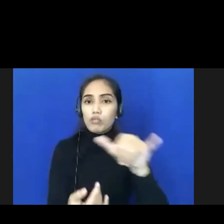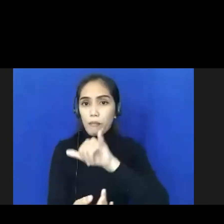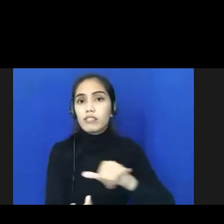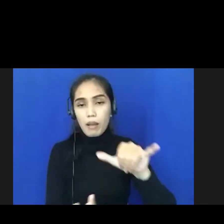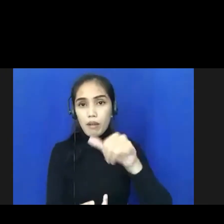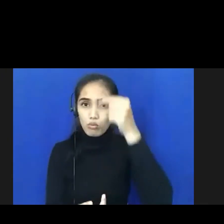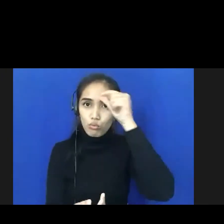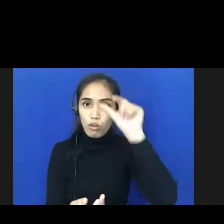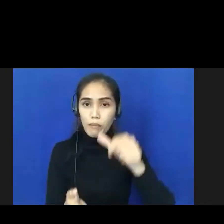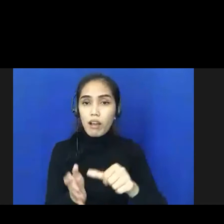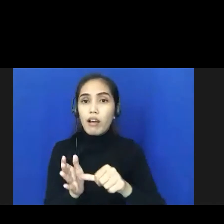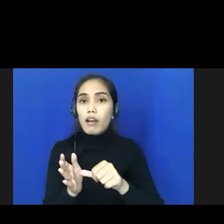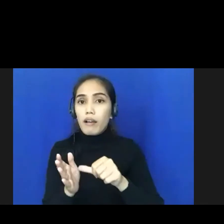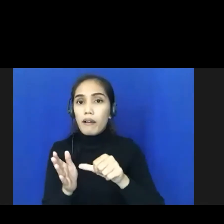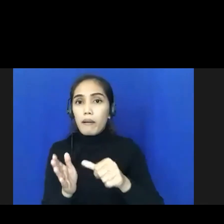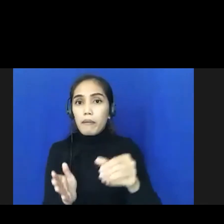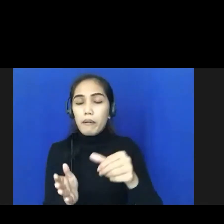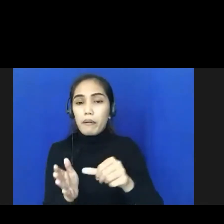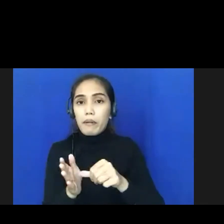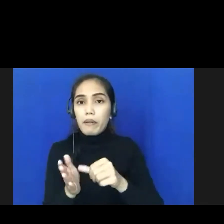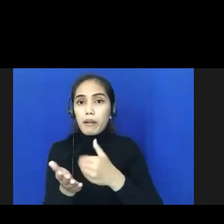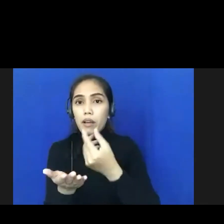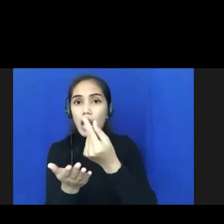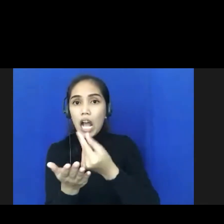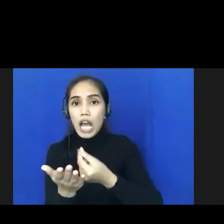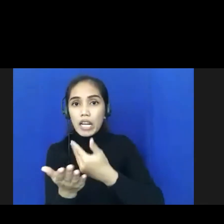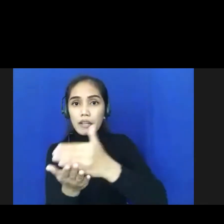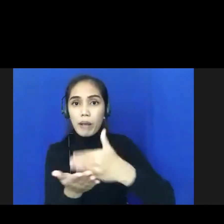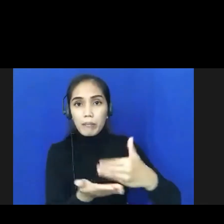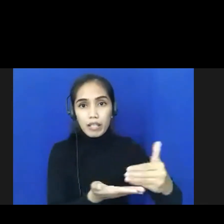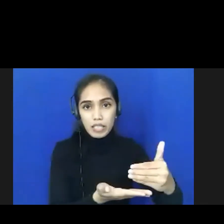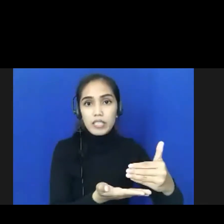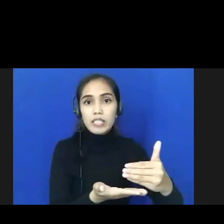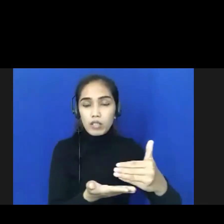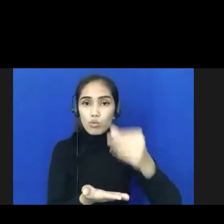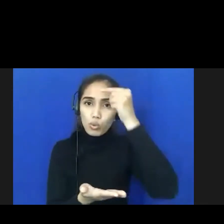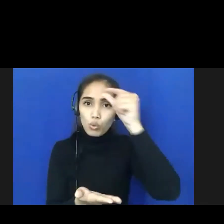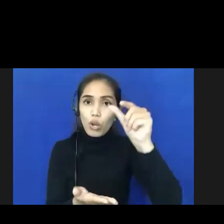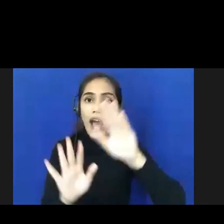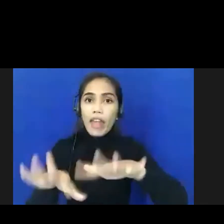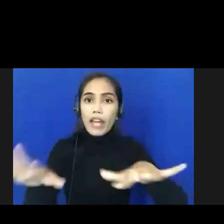untuk memanfaatkan dana desa itu bagi anak-anak yang membutuhkan